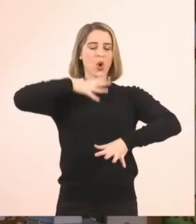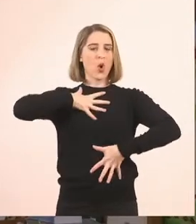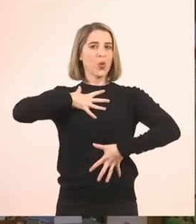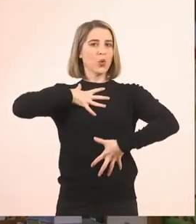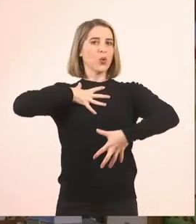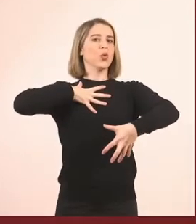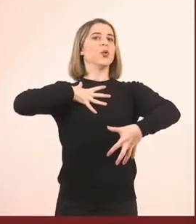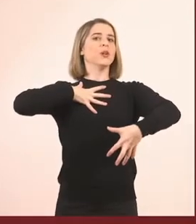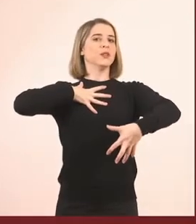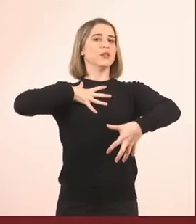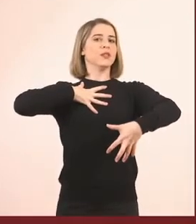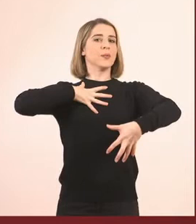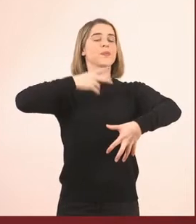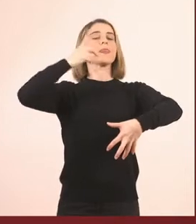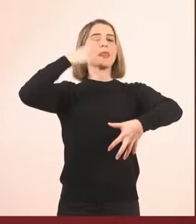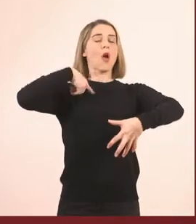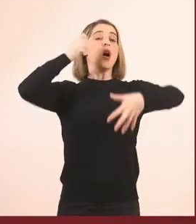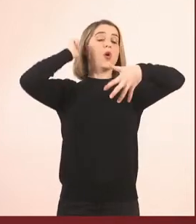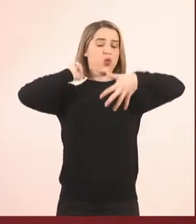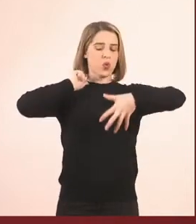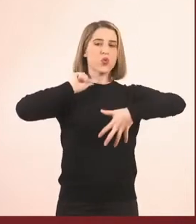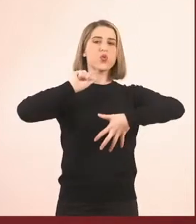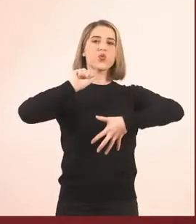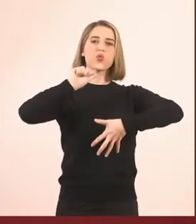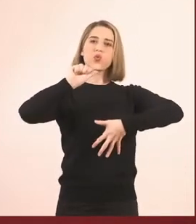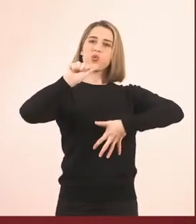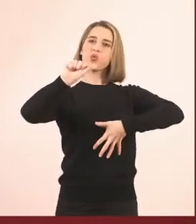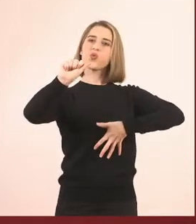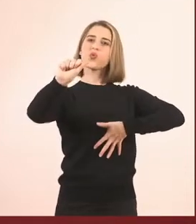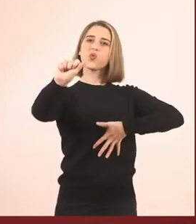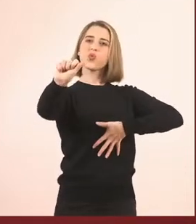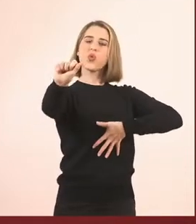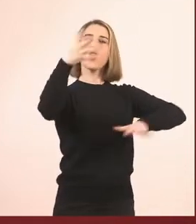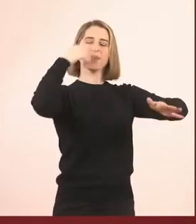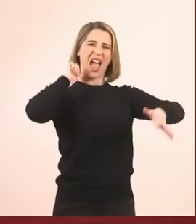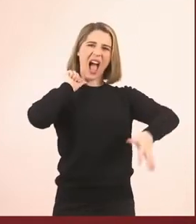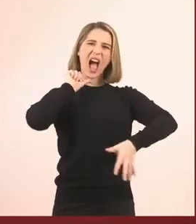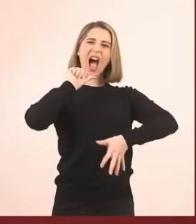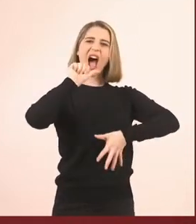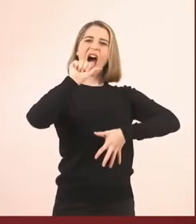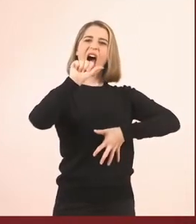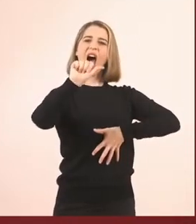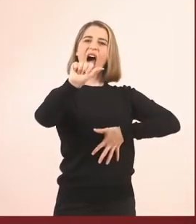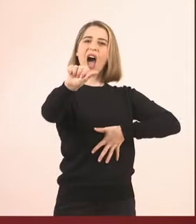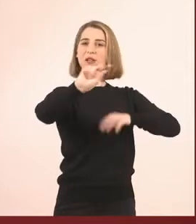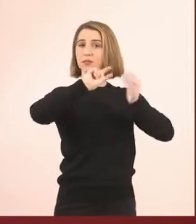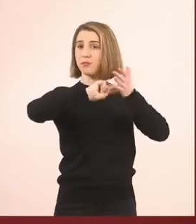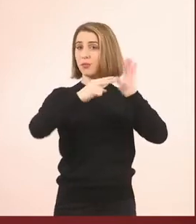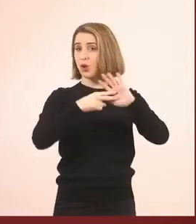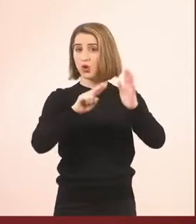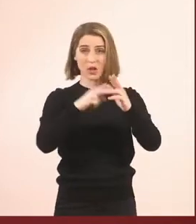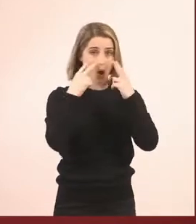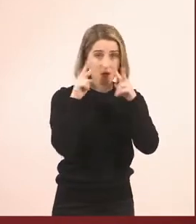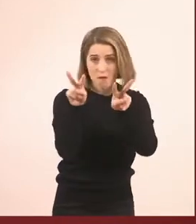και όταν τελειώσει το A, το δικό μου, να δούμε ποιοι από εσάς θα έχει τελειώσει πιο πριν. Μην κλέψετε με τις ανάσες, σας